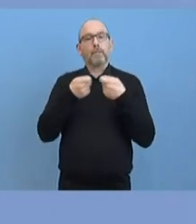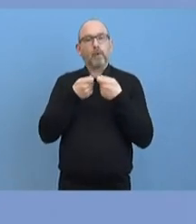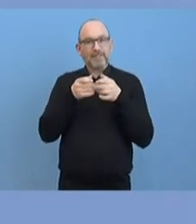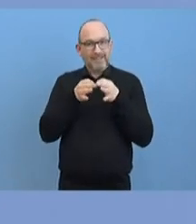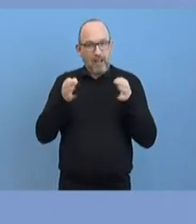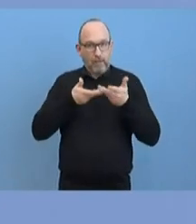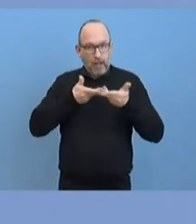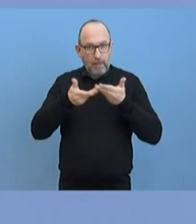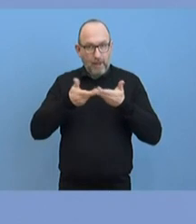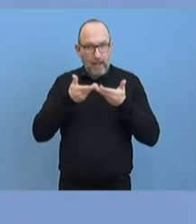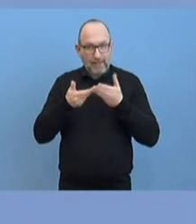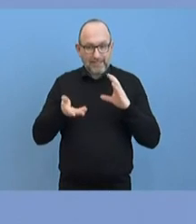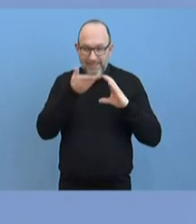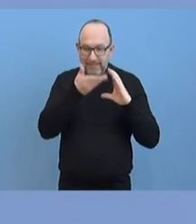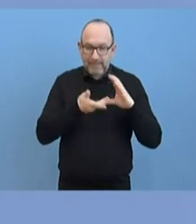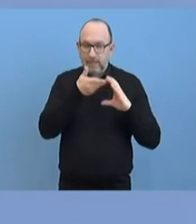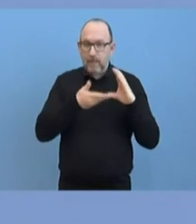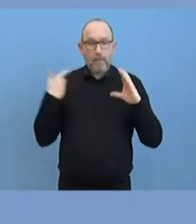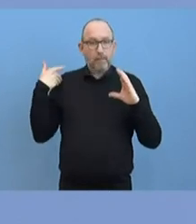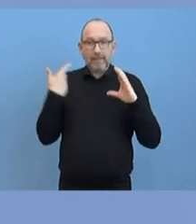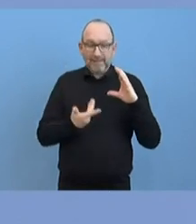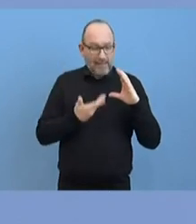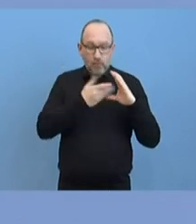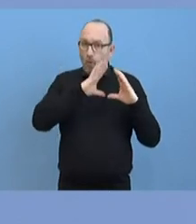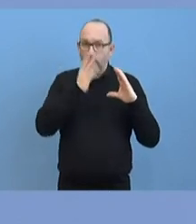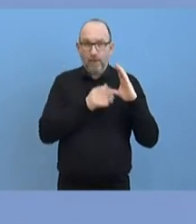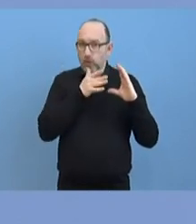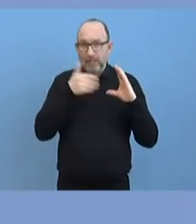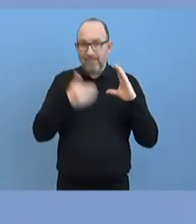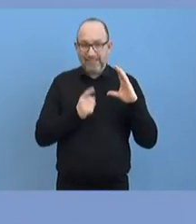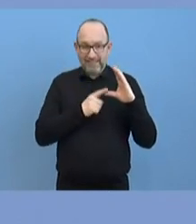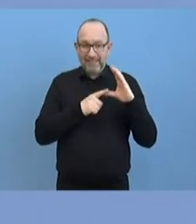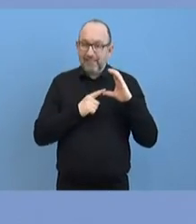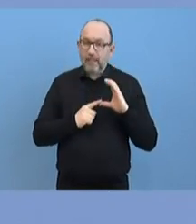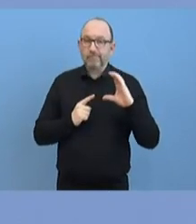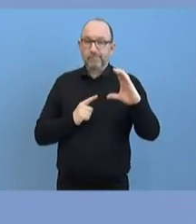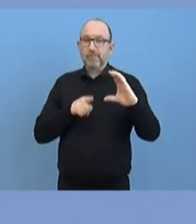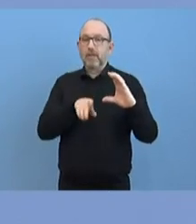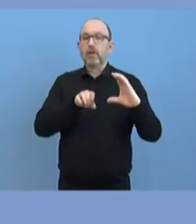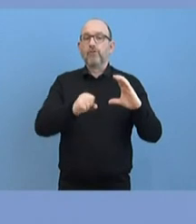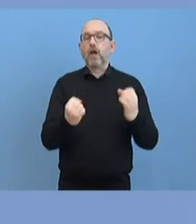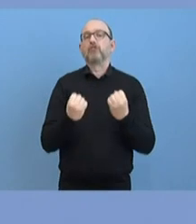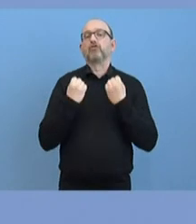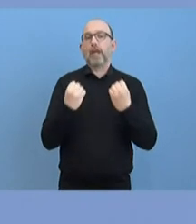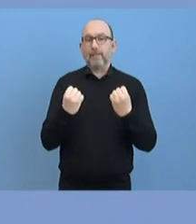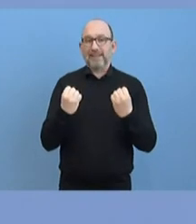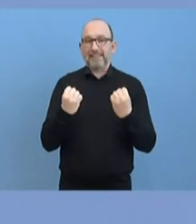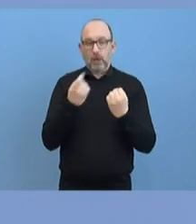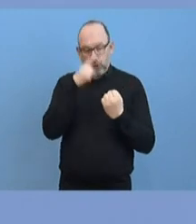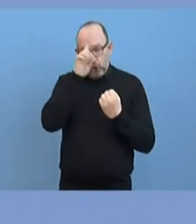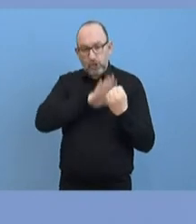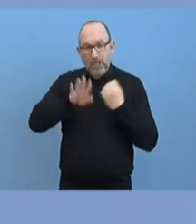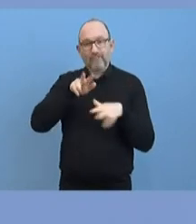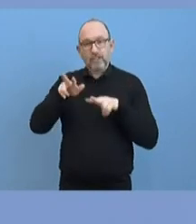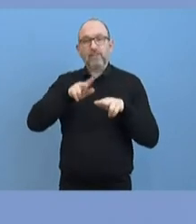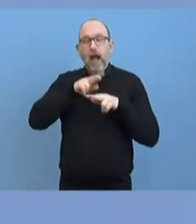und das ja einen nie dagewesenen Umfang hat, einen erheblichen Beitrag zur Stabilisierung unserer, aber auch der europäischen Wirtschaft, so